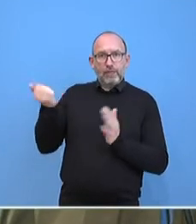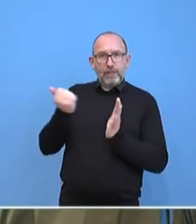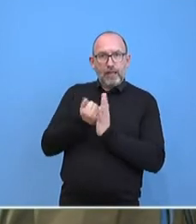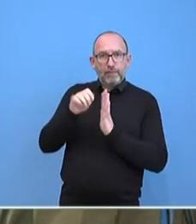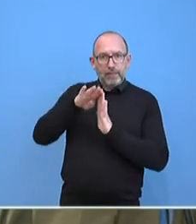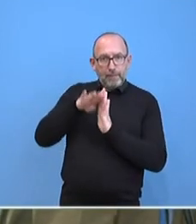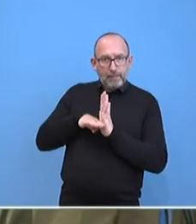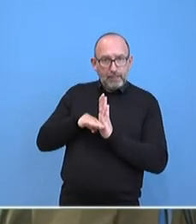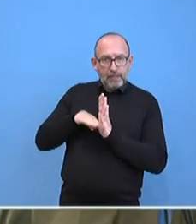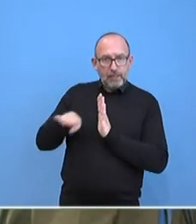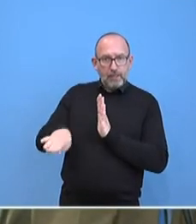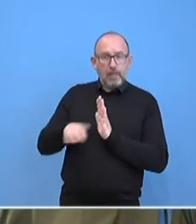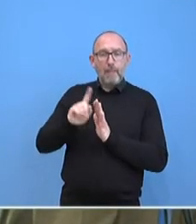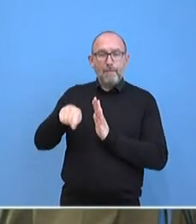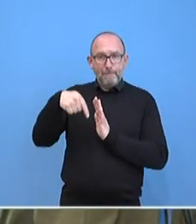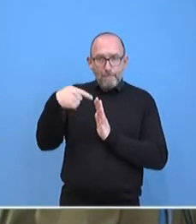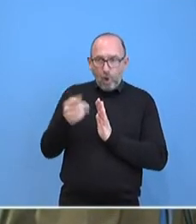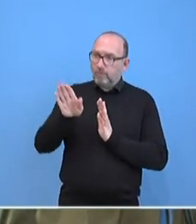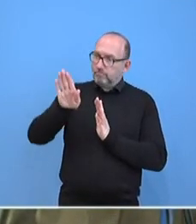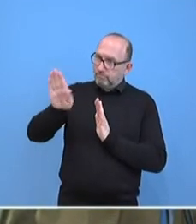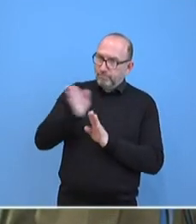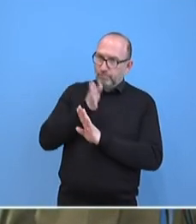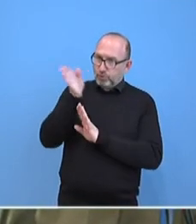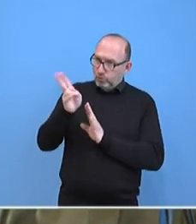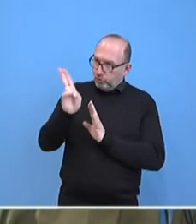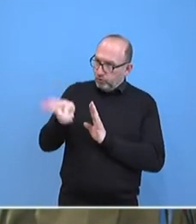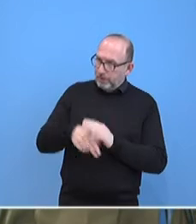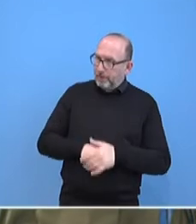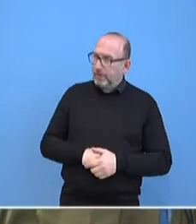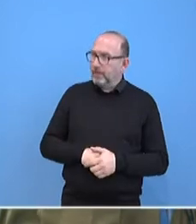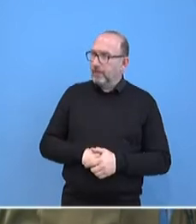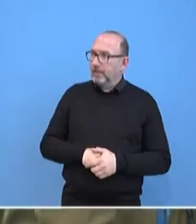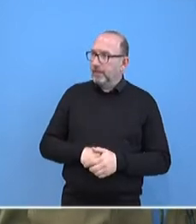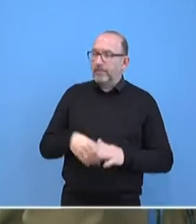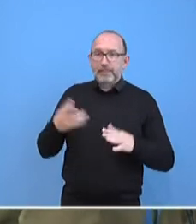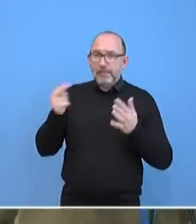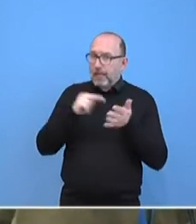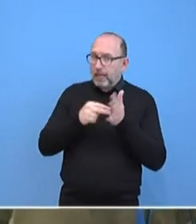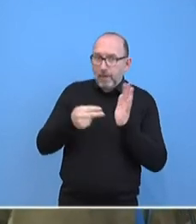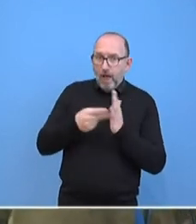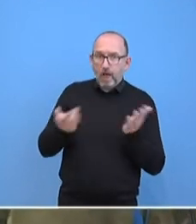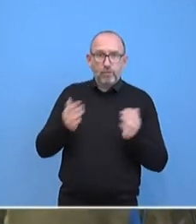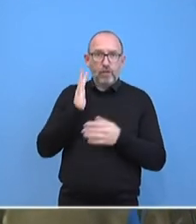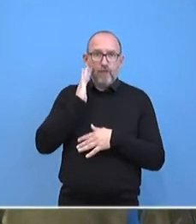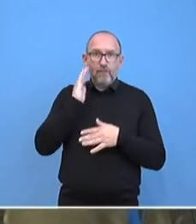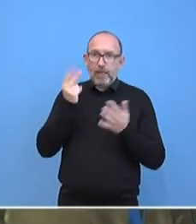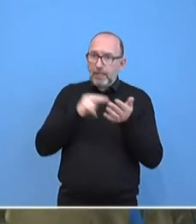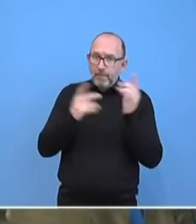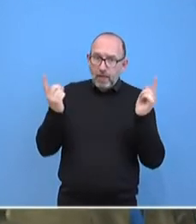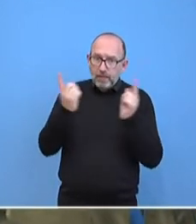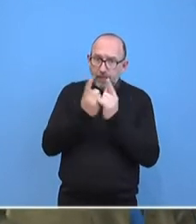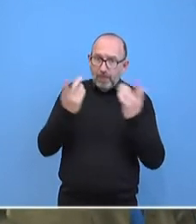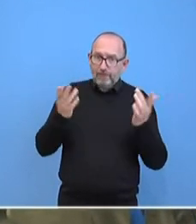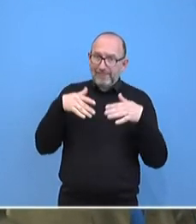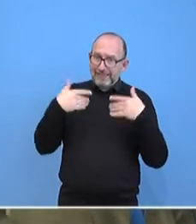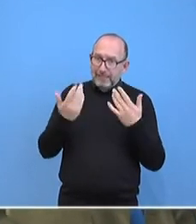Tichanowska ist ja morgen auch bei Ihnen. Ist da was geplant, beziehungsweise wann ist das und ob es da eine Möglichkeit gibt, für